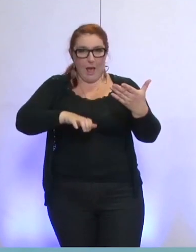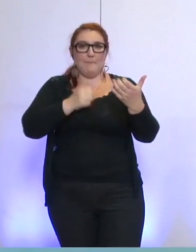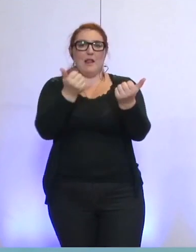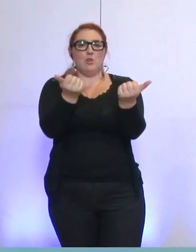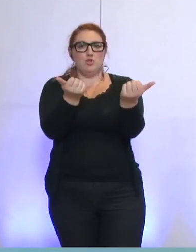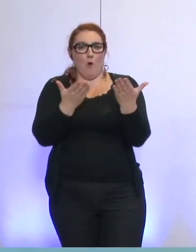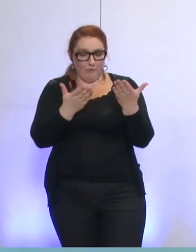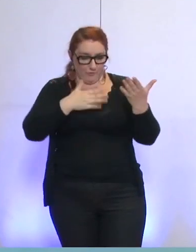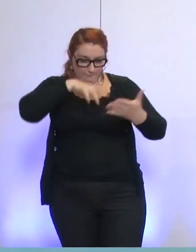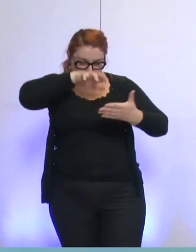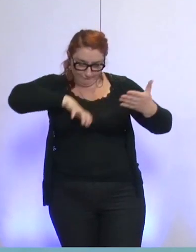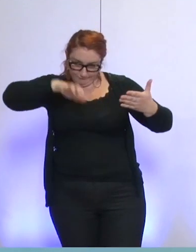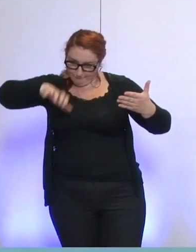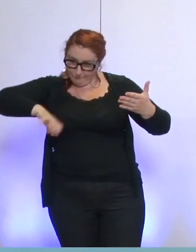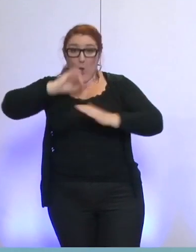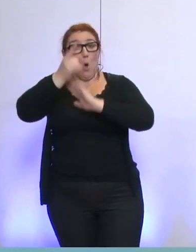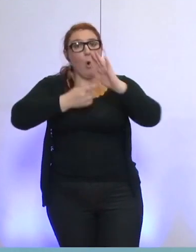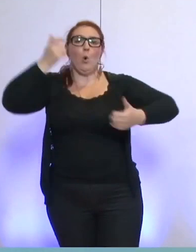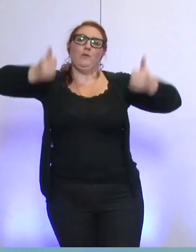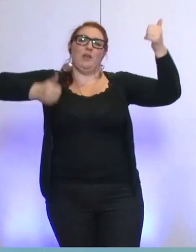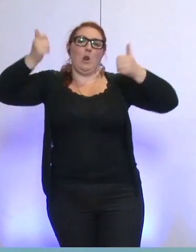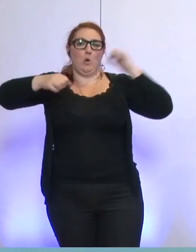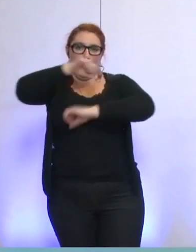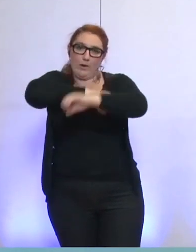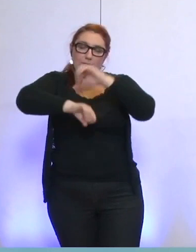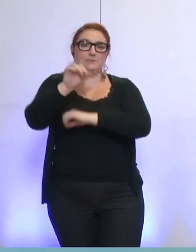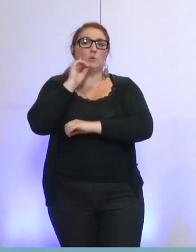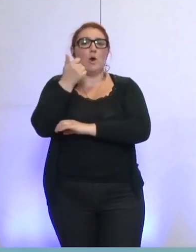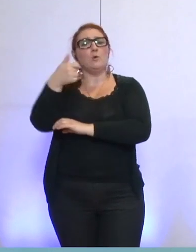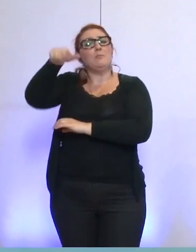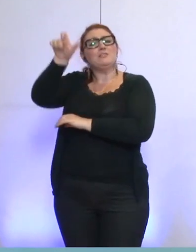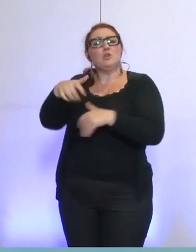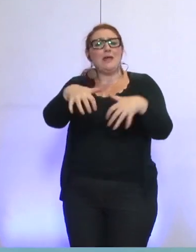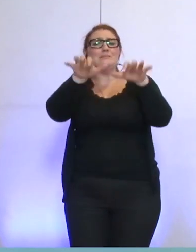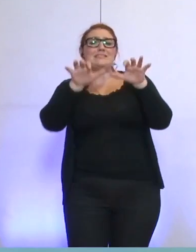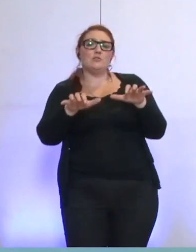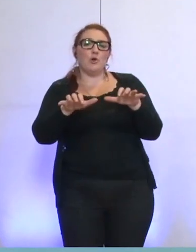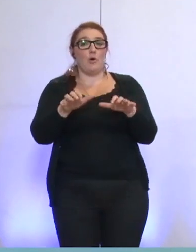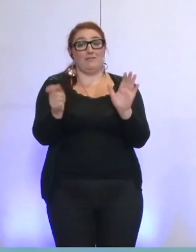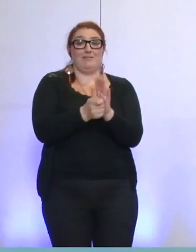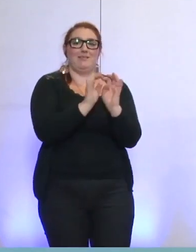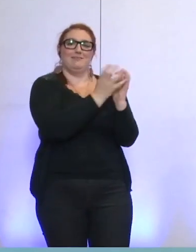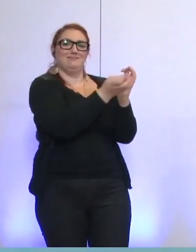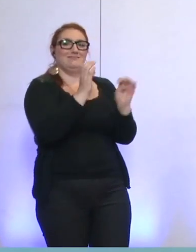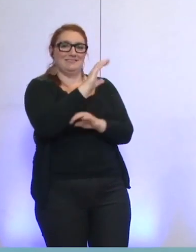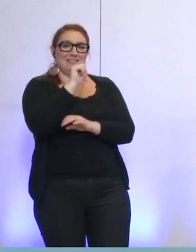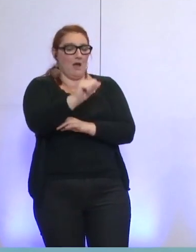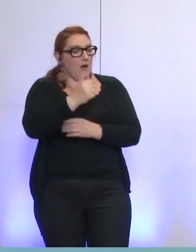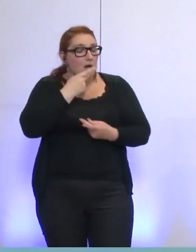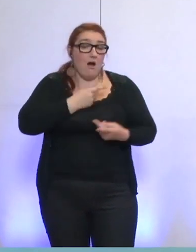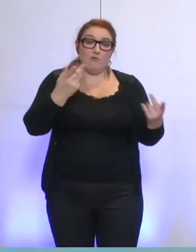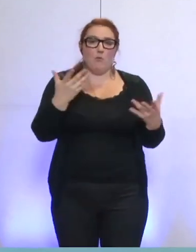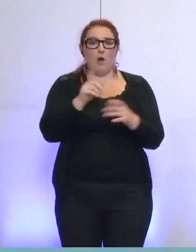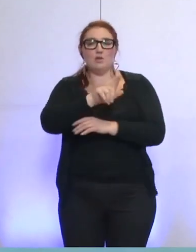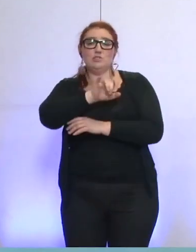de remettre en balance le dialogue compétitif, car un des administrateurs de la ville a avoué lors du CA que rejeter GEG était un choix purement politique.